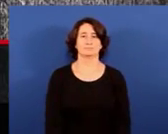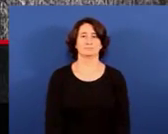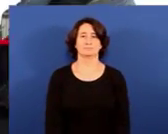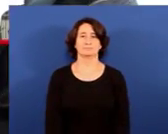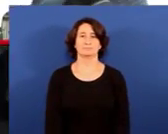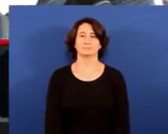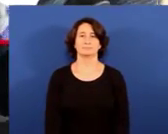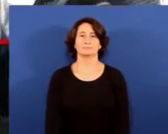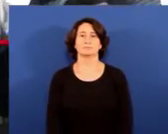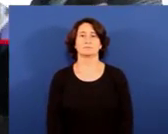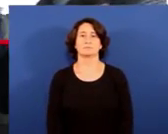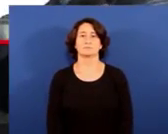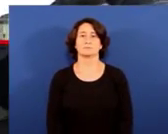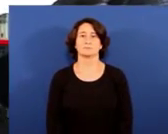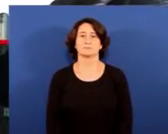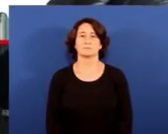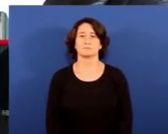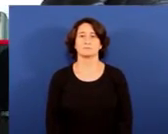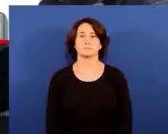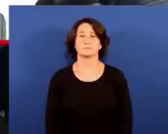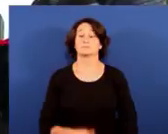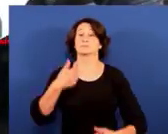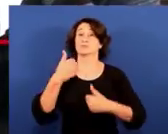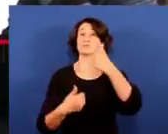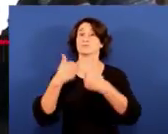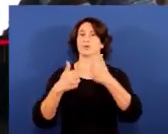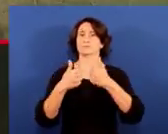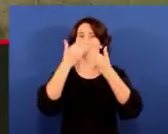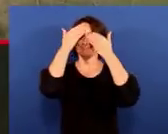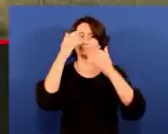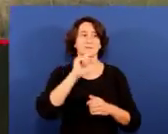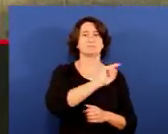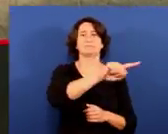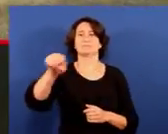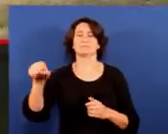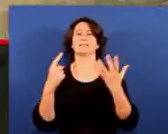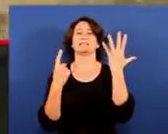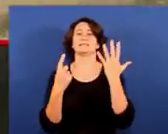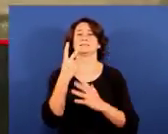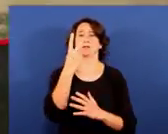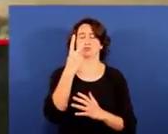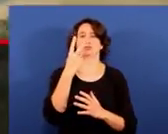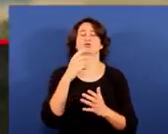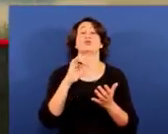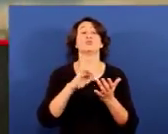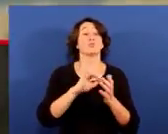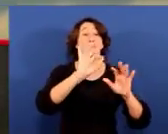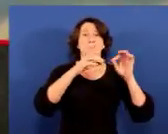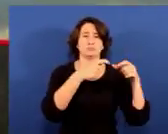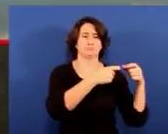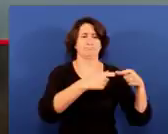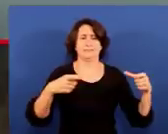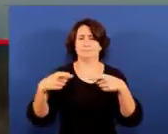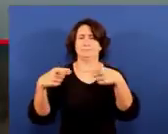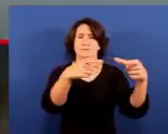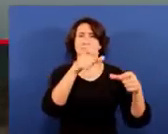aurrean. Lertsun auskarak, moko zabalgazte bat, lertsun txotxiki eta lertsun txo itzaindotoreak, zikonaz hori bat